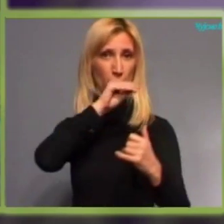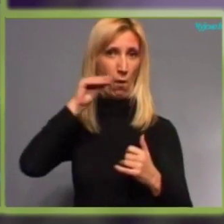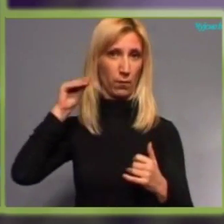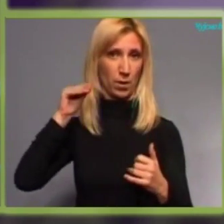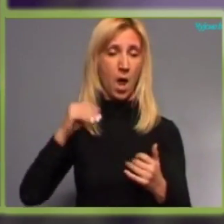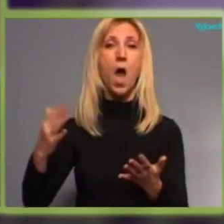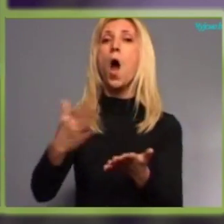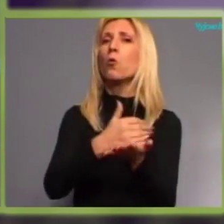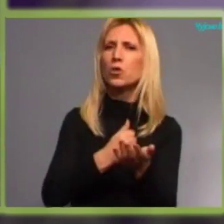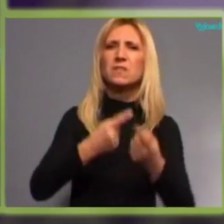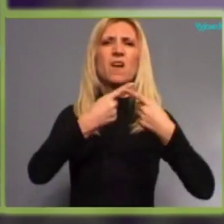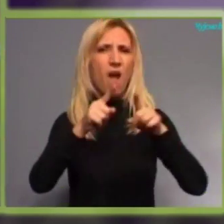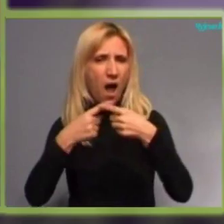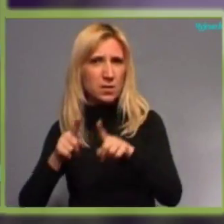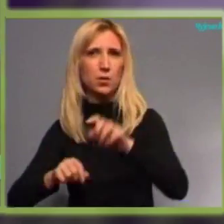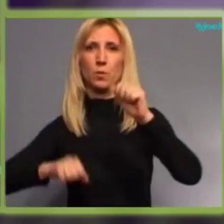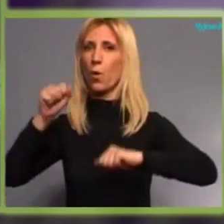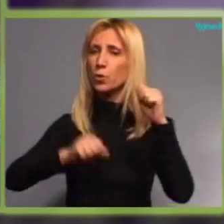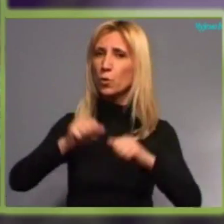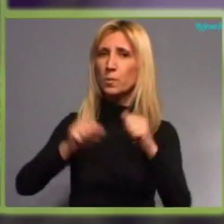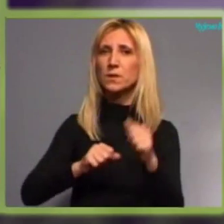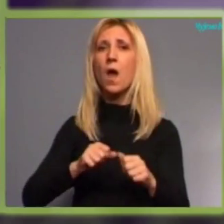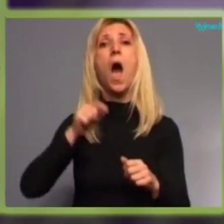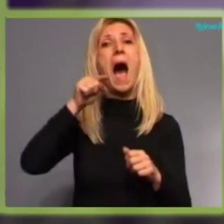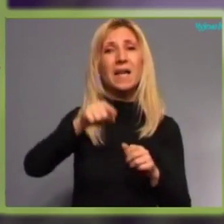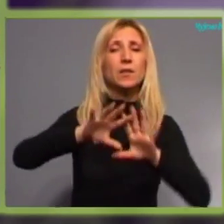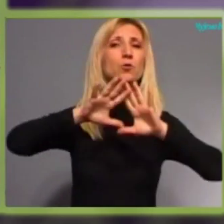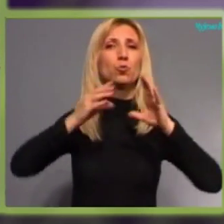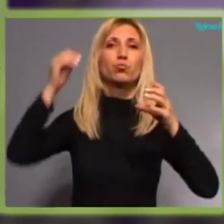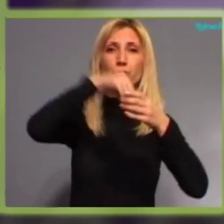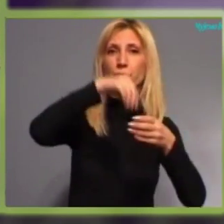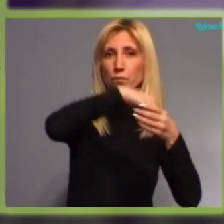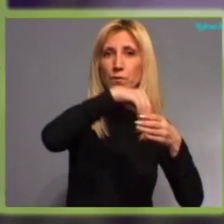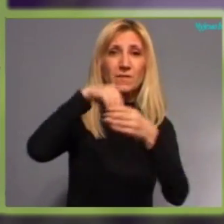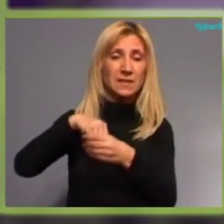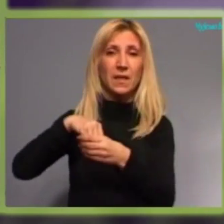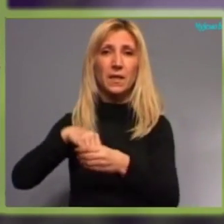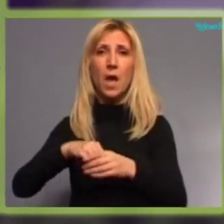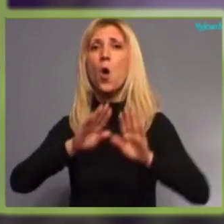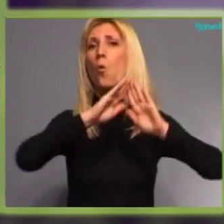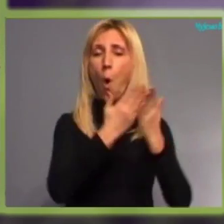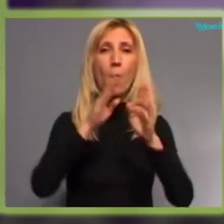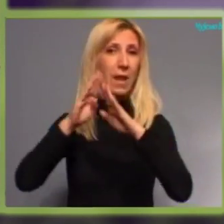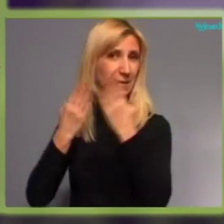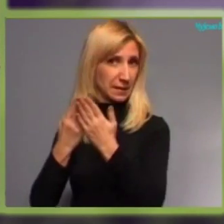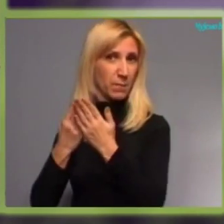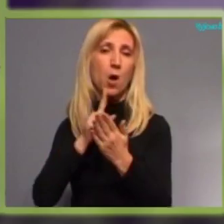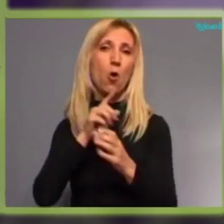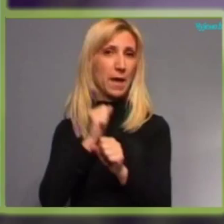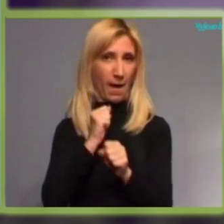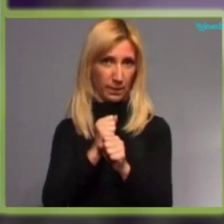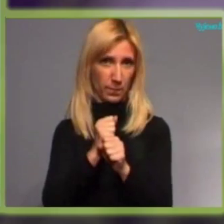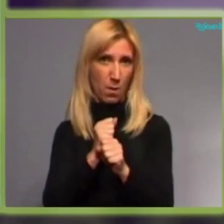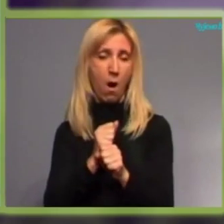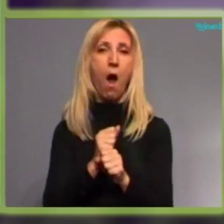razni postupci, a ti postupci su svrstani u obliku oblasti koje obrađujemo, a to